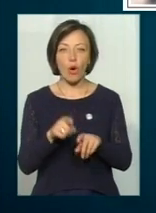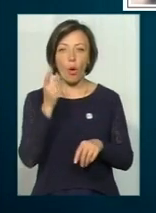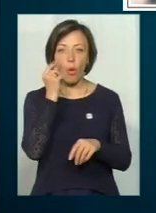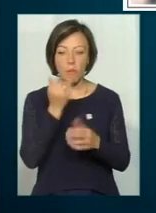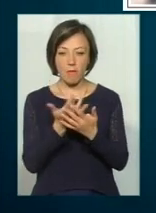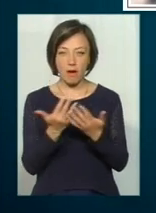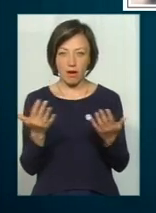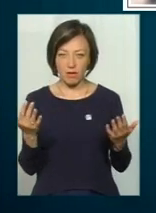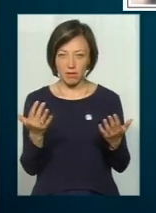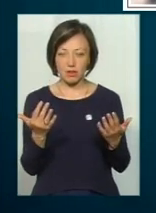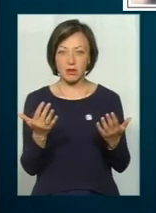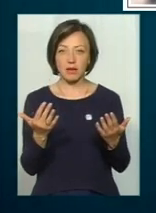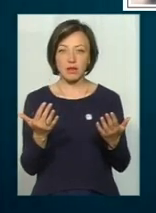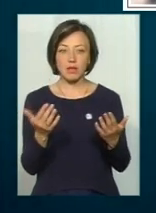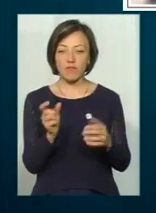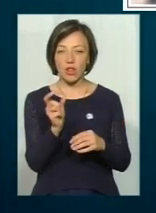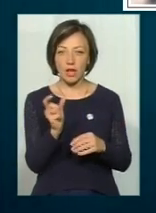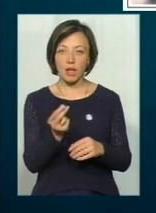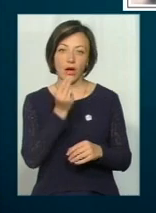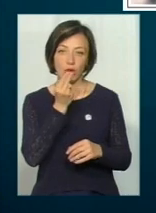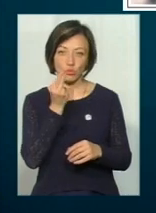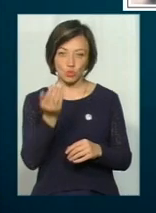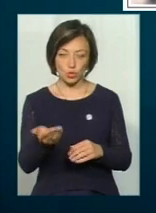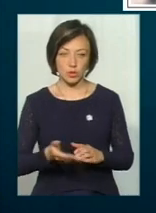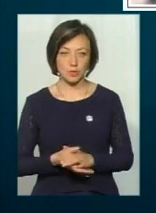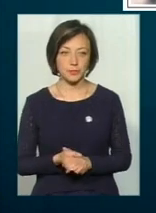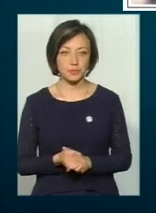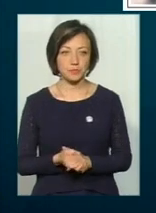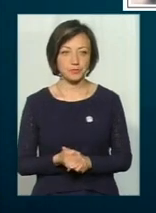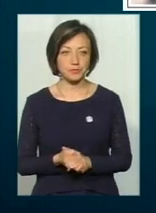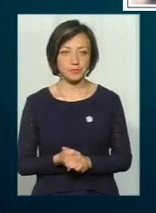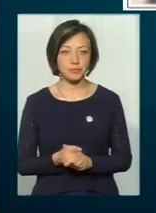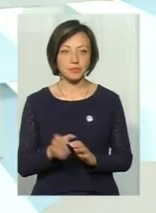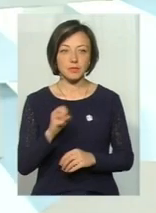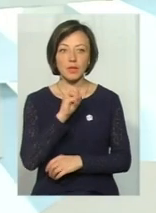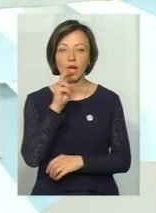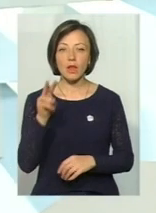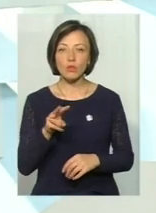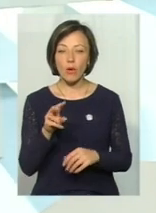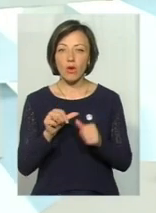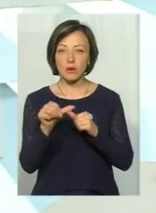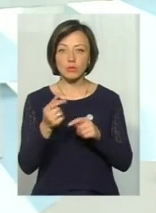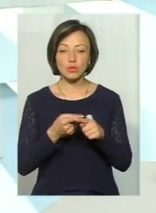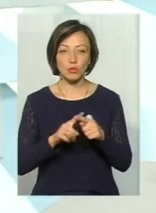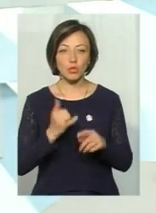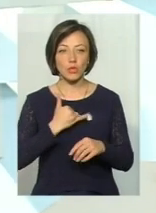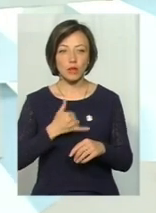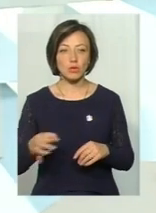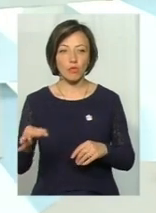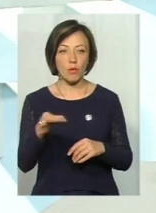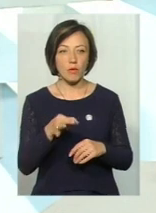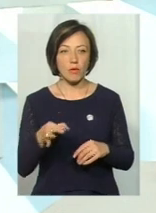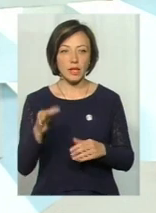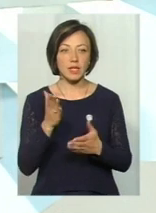великих, якими вона харчується. Гадюка, окрім цього, в нас на Хмельниччині